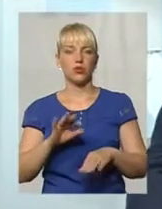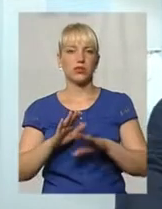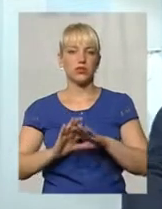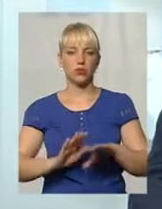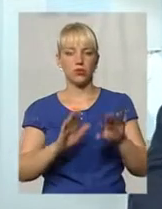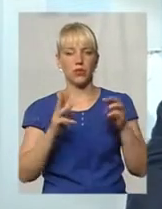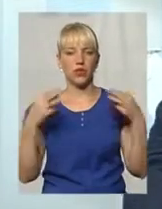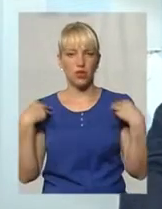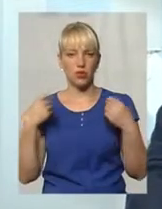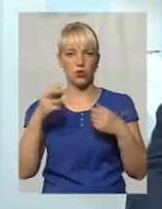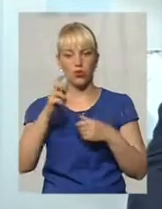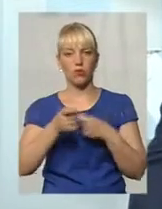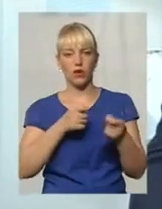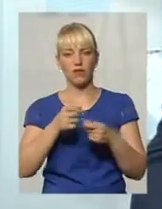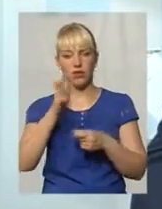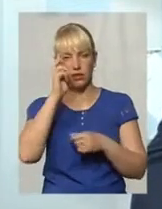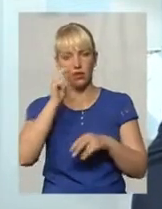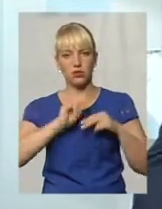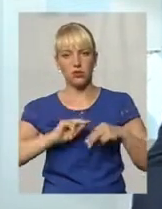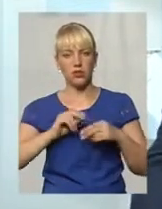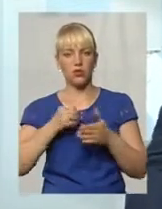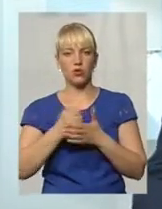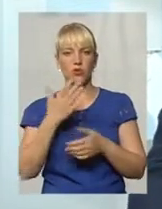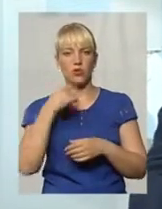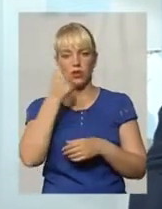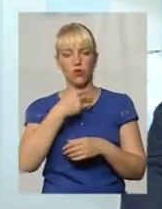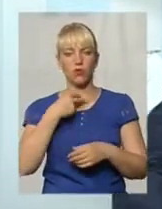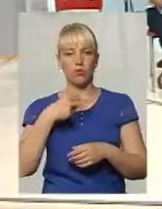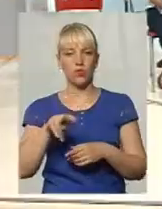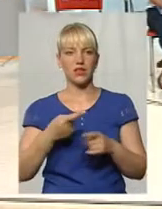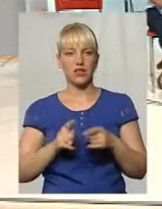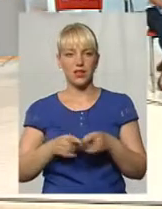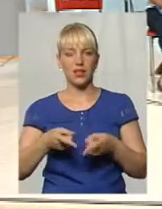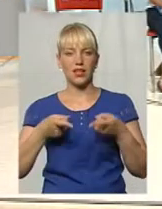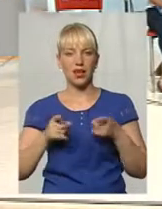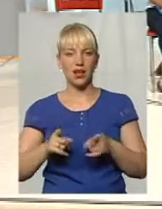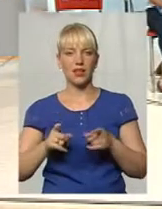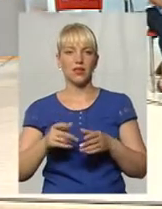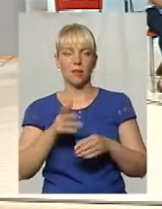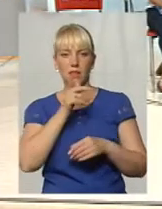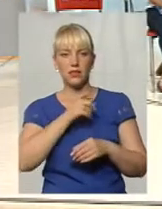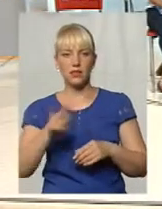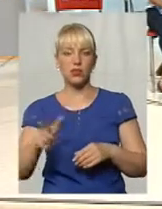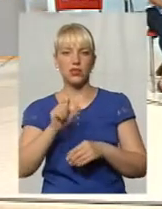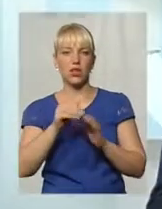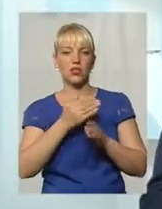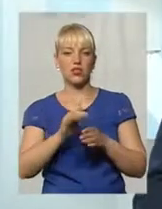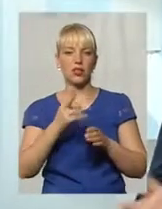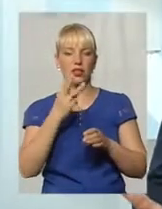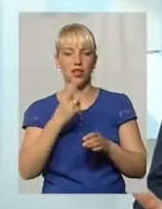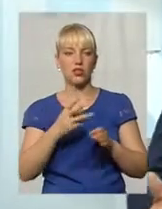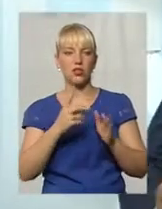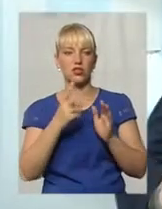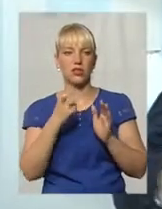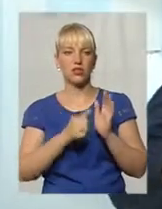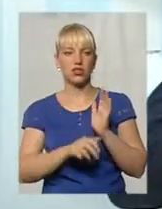начальника управління держпраці до п'яти років позбавлення волі. вам скажу, що... Це реальний строк? Це реальний термін строк, реальний, за частиною 3-ю, 368-ю. Тим